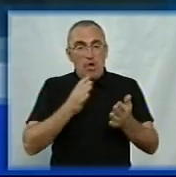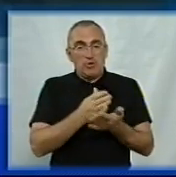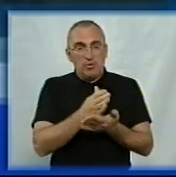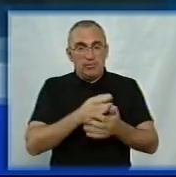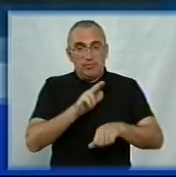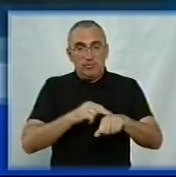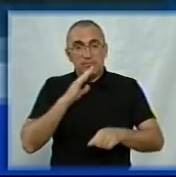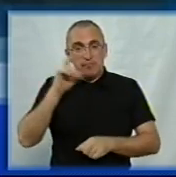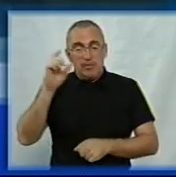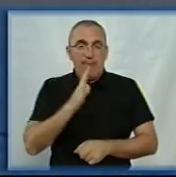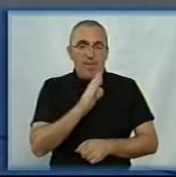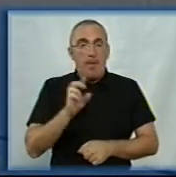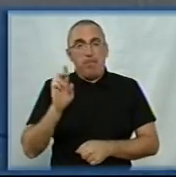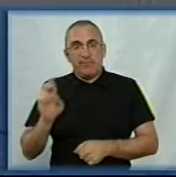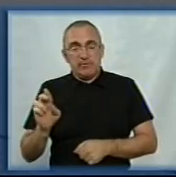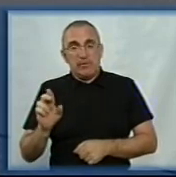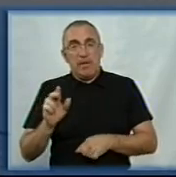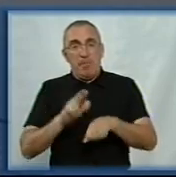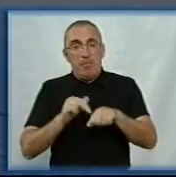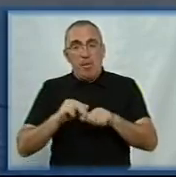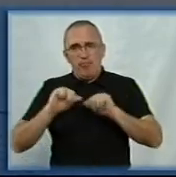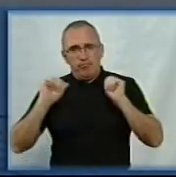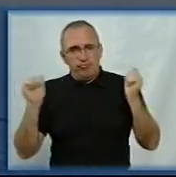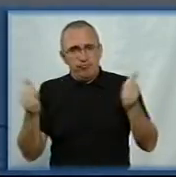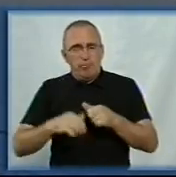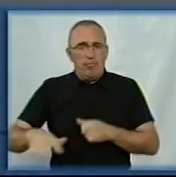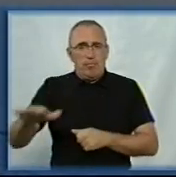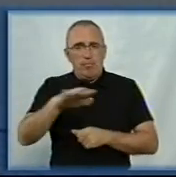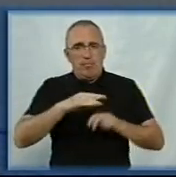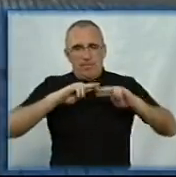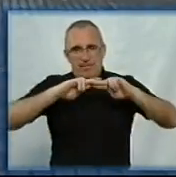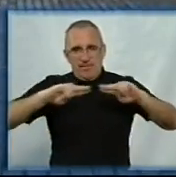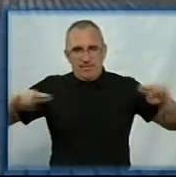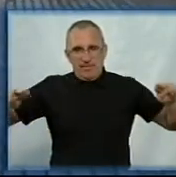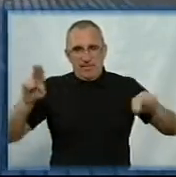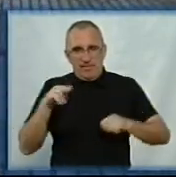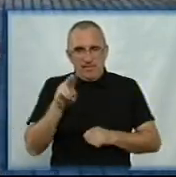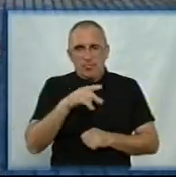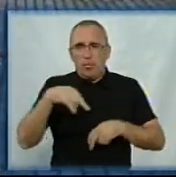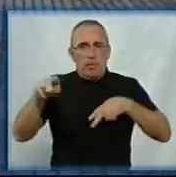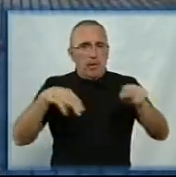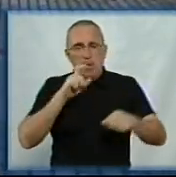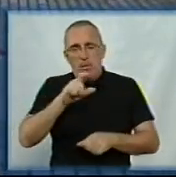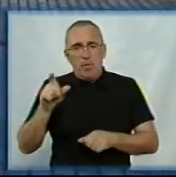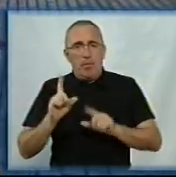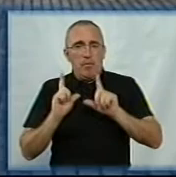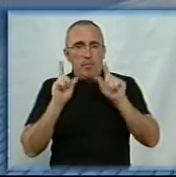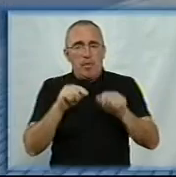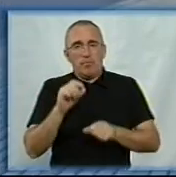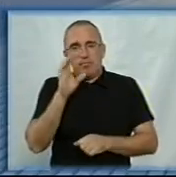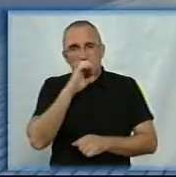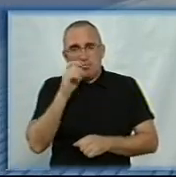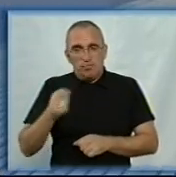області Віталіна Бевзенко. Поліцейські огородили площу обмежувальною стрічкою, щоб там не ходили люди. Приїхав кінолог із